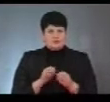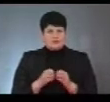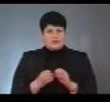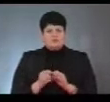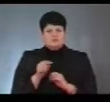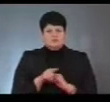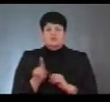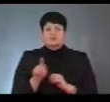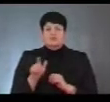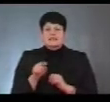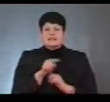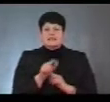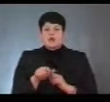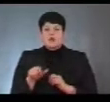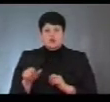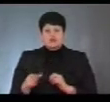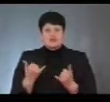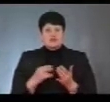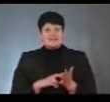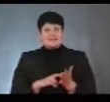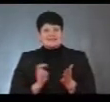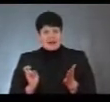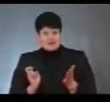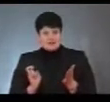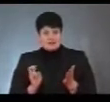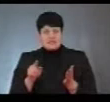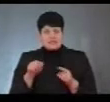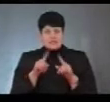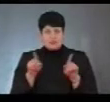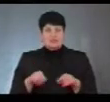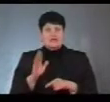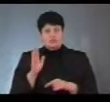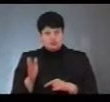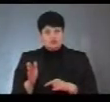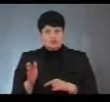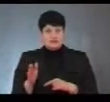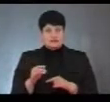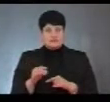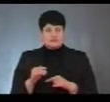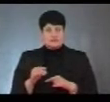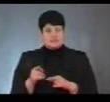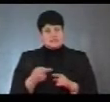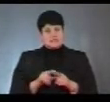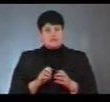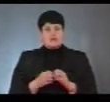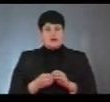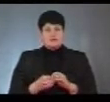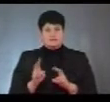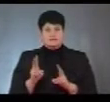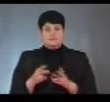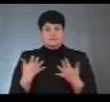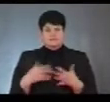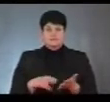ті люди, які сьогодні, як ви кажете, знялися з реєстрації, їхній бюлетень буде на дільницях, тому що тут також є в цьому небезпека? Або навпаки – ті, хто вже